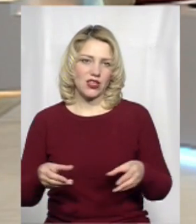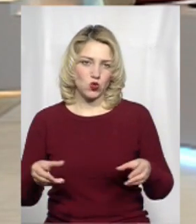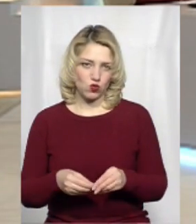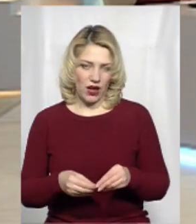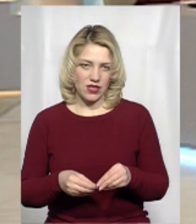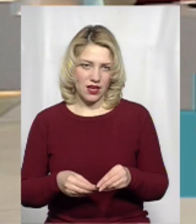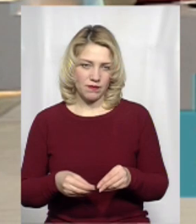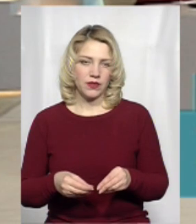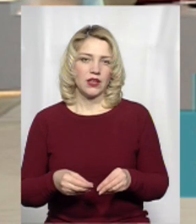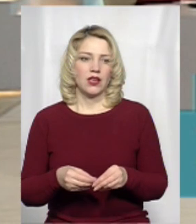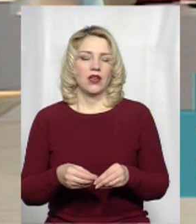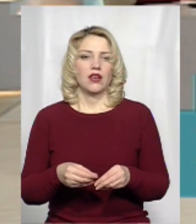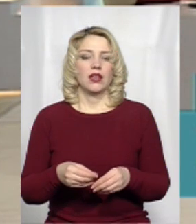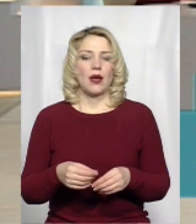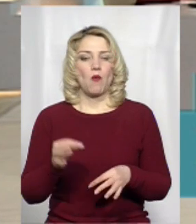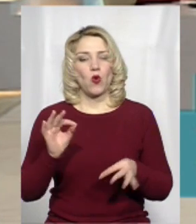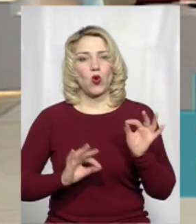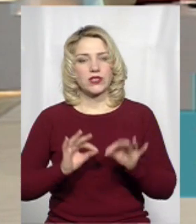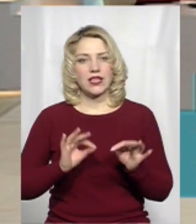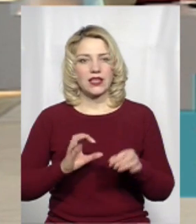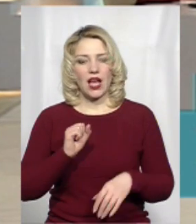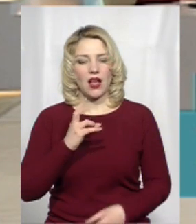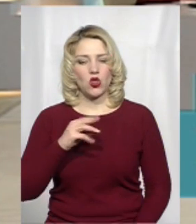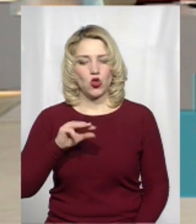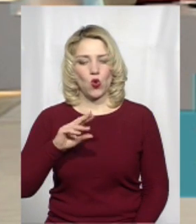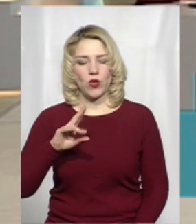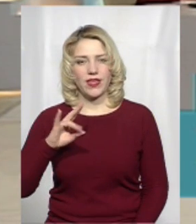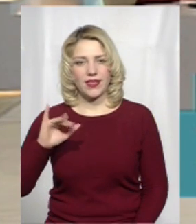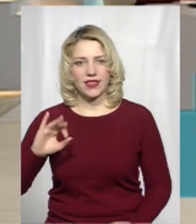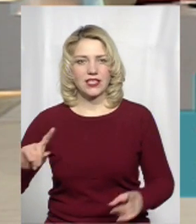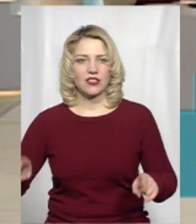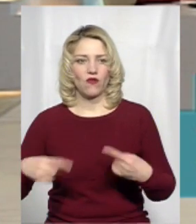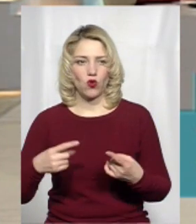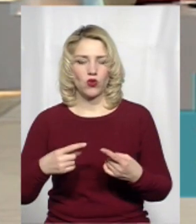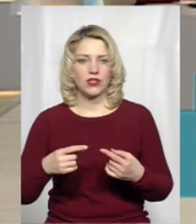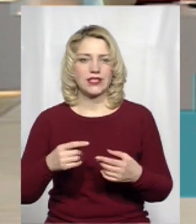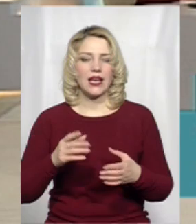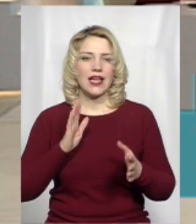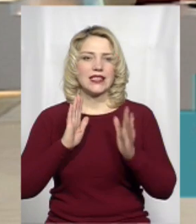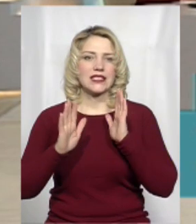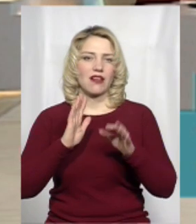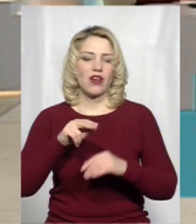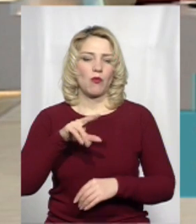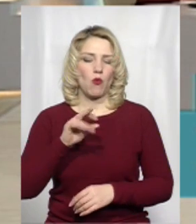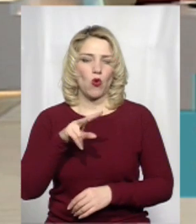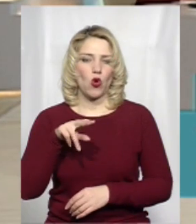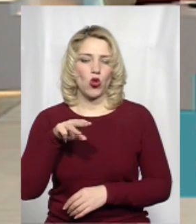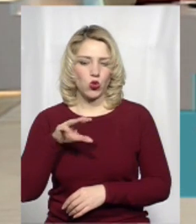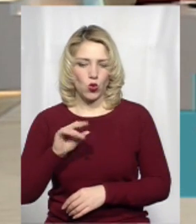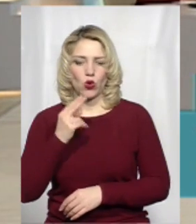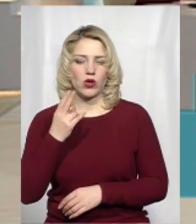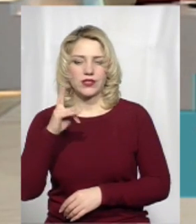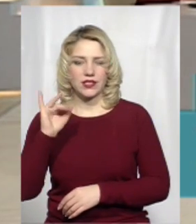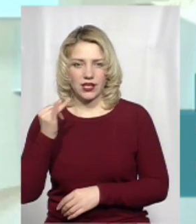5% в Антонінах створюється сквер Потоцьких, і на це виділено саме